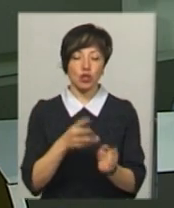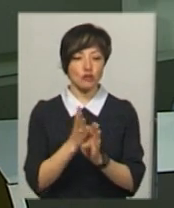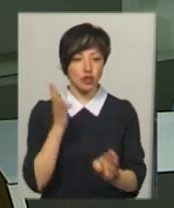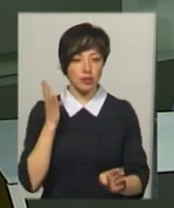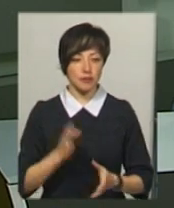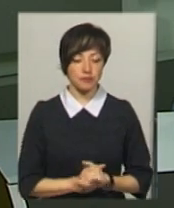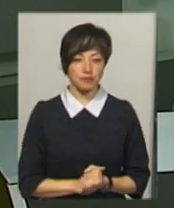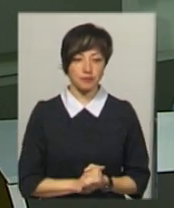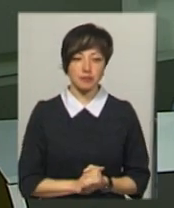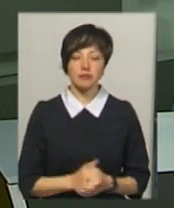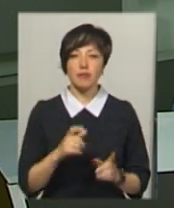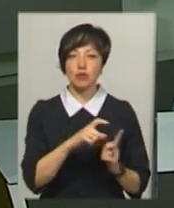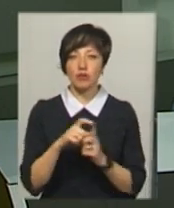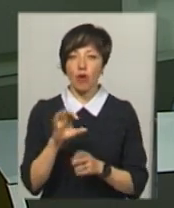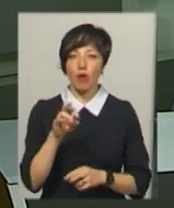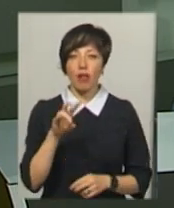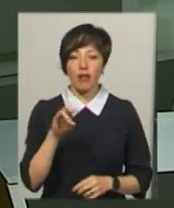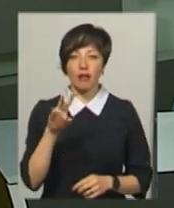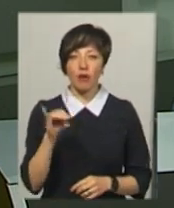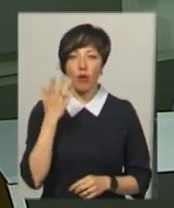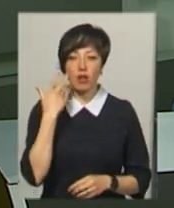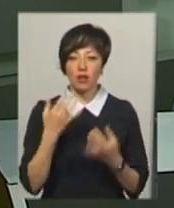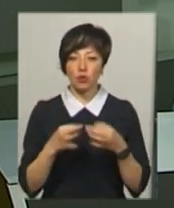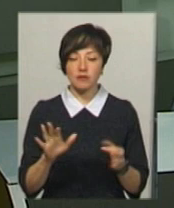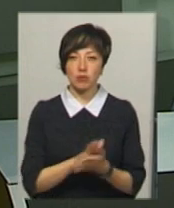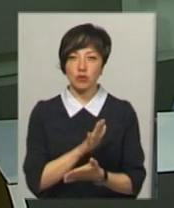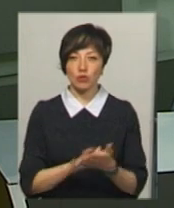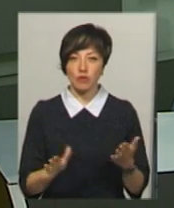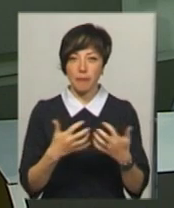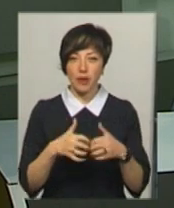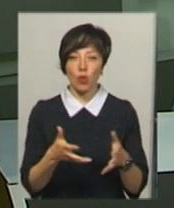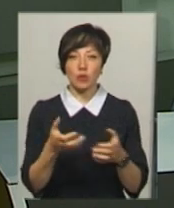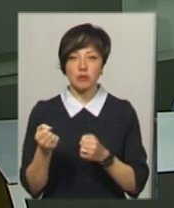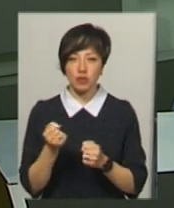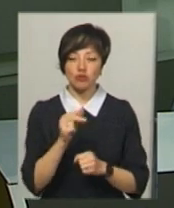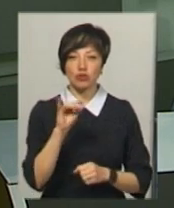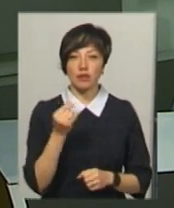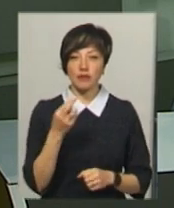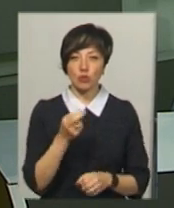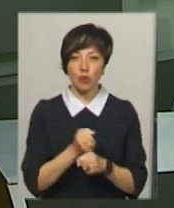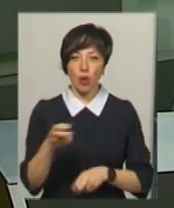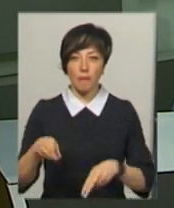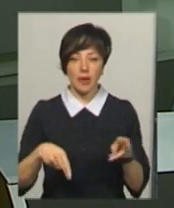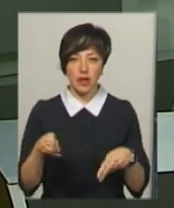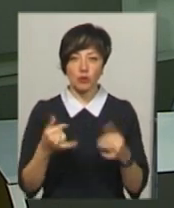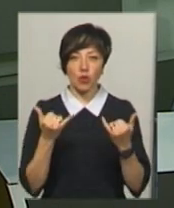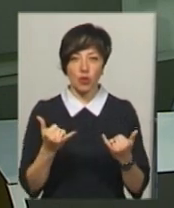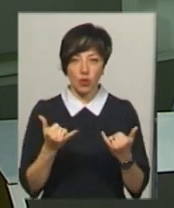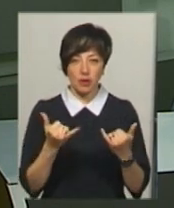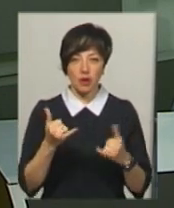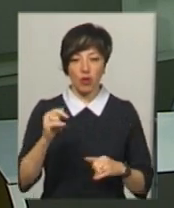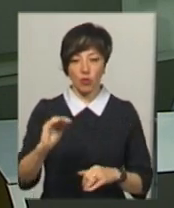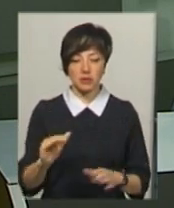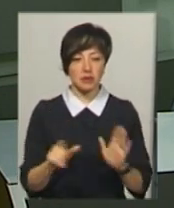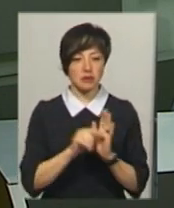черзі на імплантат. За словами Олени Коломієць, коли дозвіл на безкоштовний прилад отримають, у червні дитині зроблять операцію. Сьогодні Павлик з